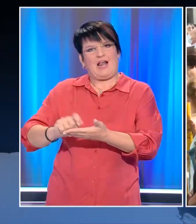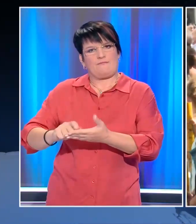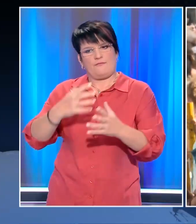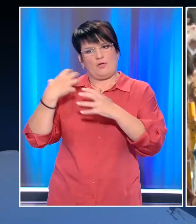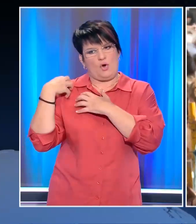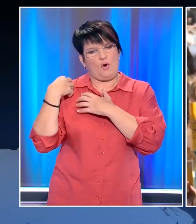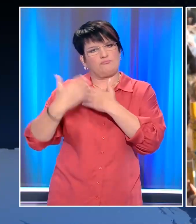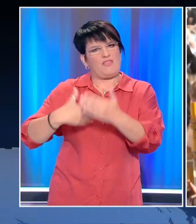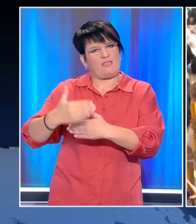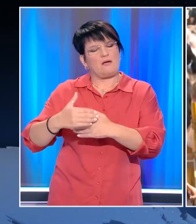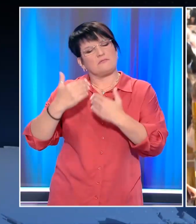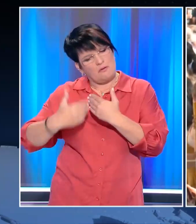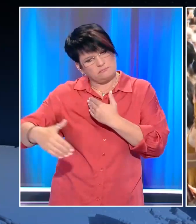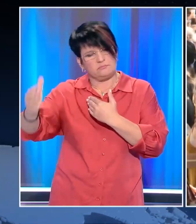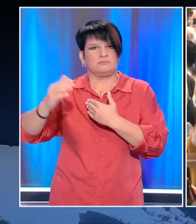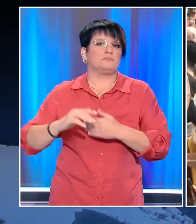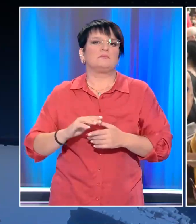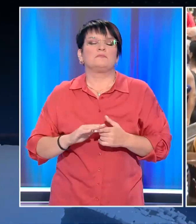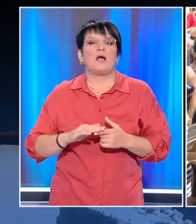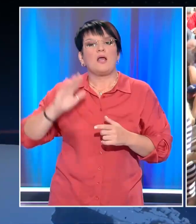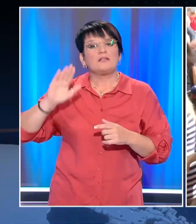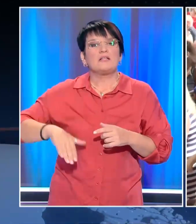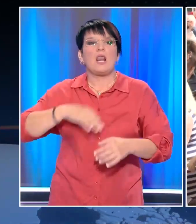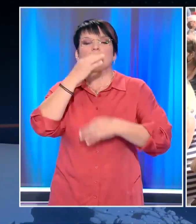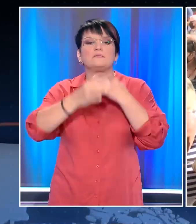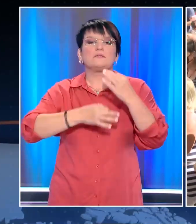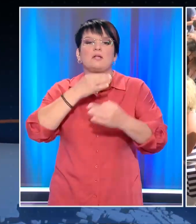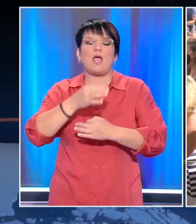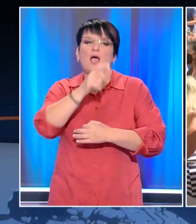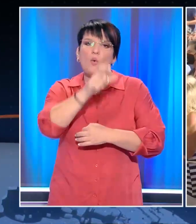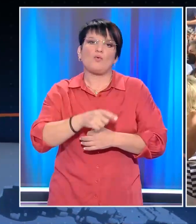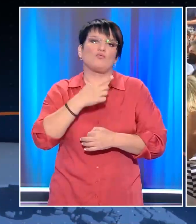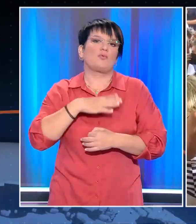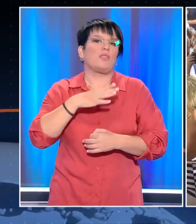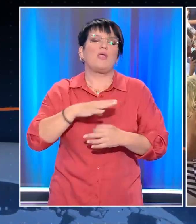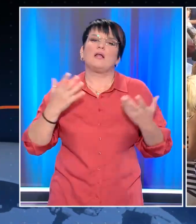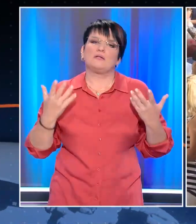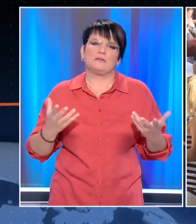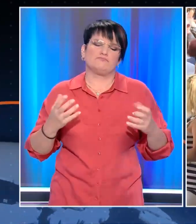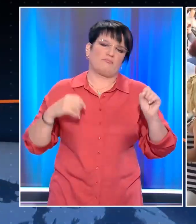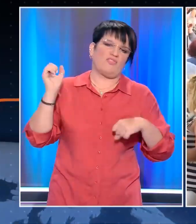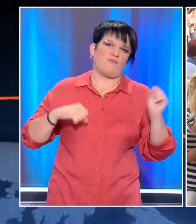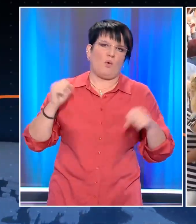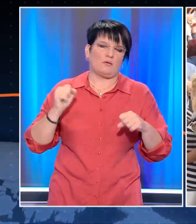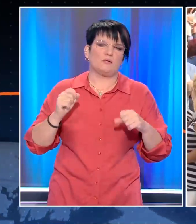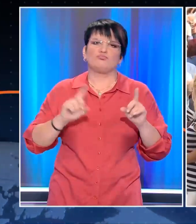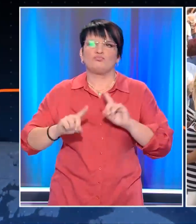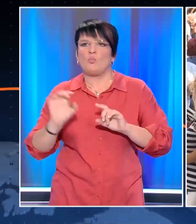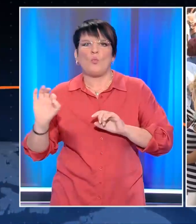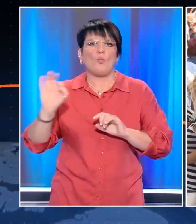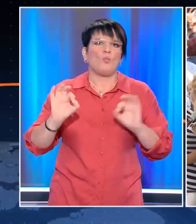Ωστόσο, οι εκτελεστές της τελευταίας βούλησης του Μίκη Θεοδωράκη είχαν αντίθετη άποψη, προκειμένου να